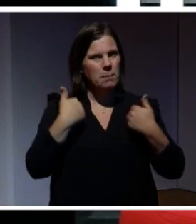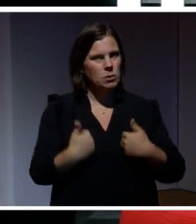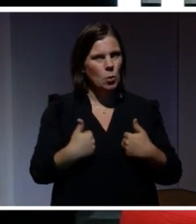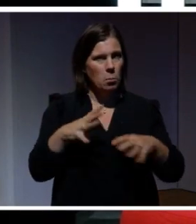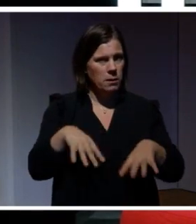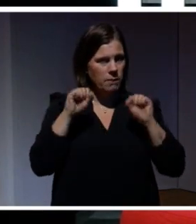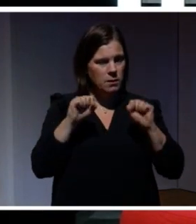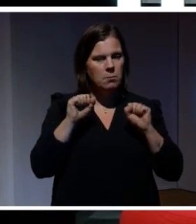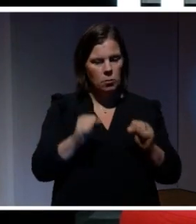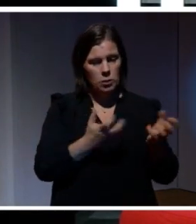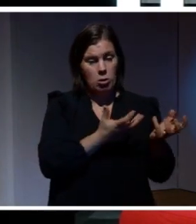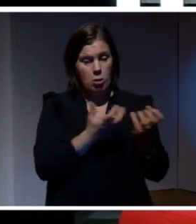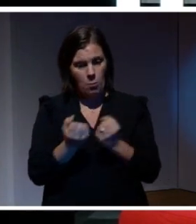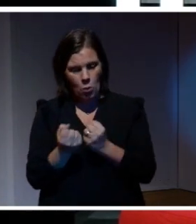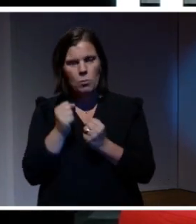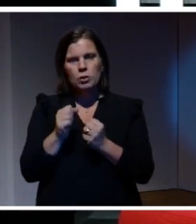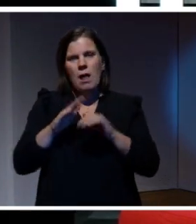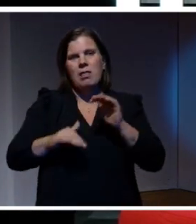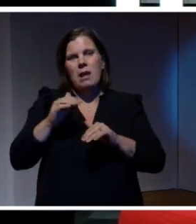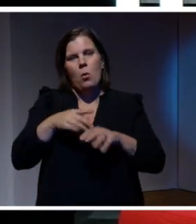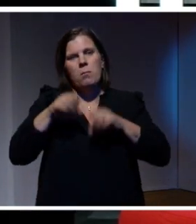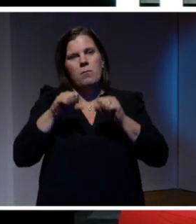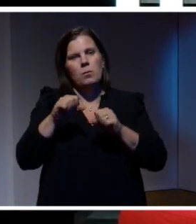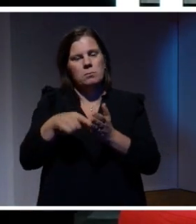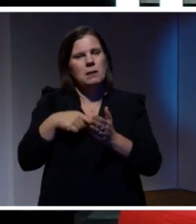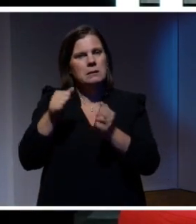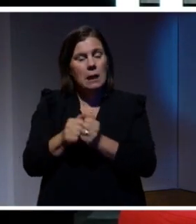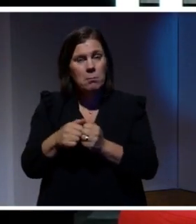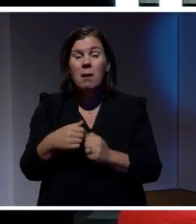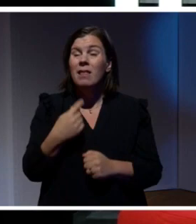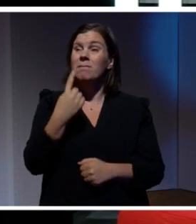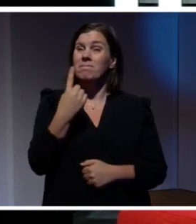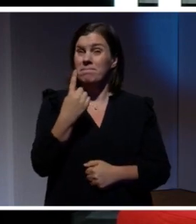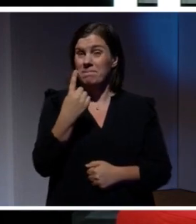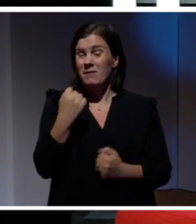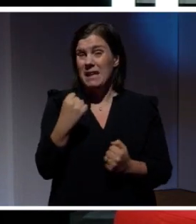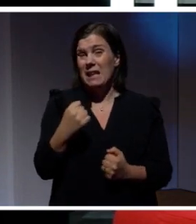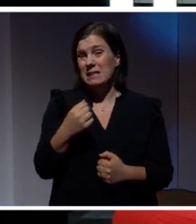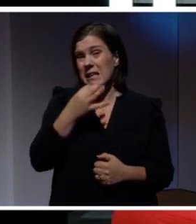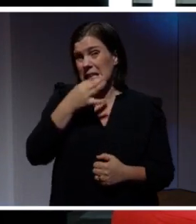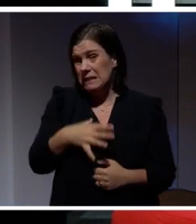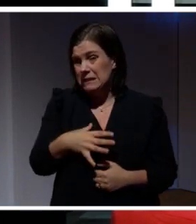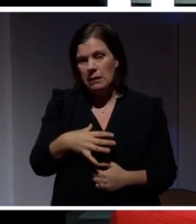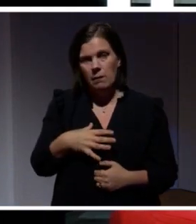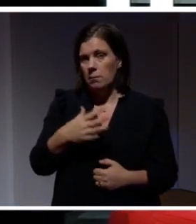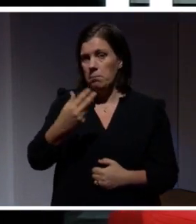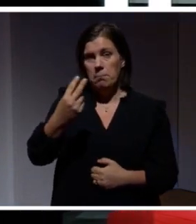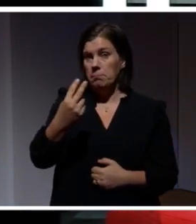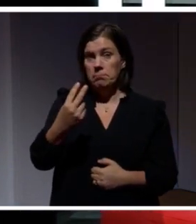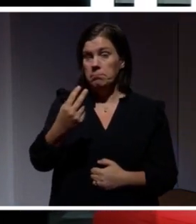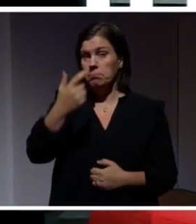behöver hantera uppgifterna på speciella sätt. Men den kanske viktigaste risken kopplad till det här, den förbesågs helt.